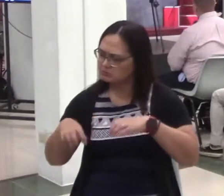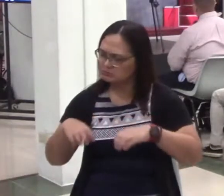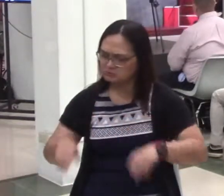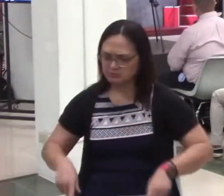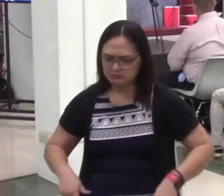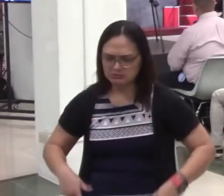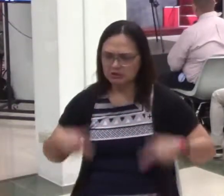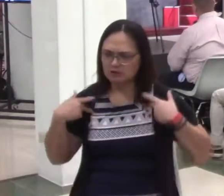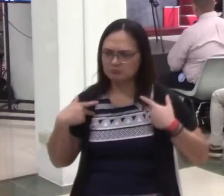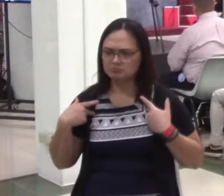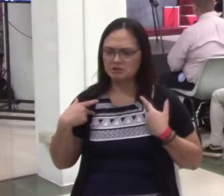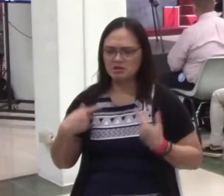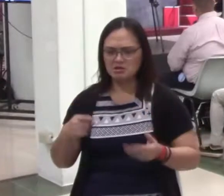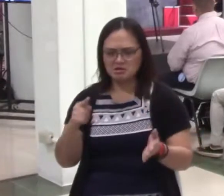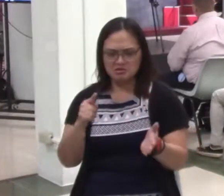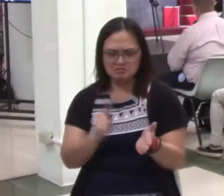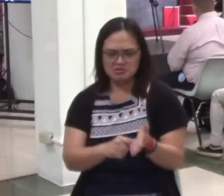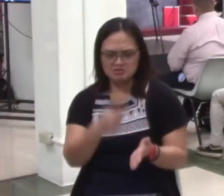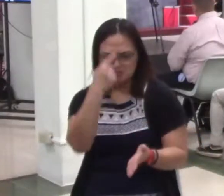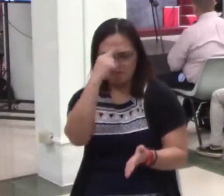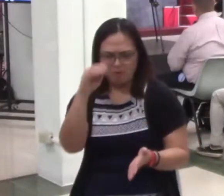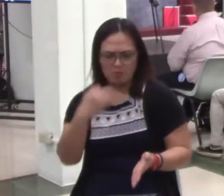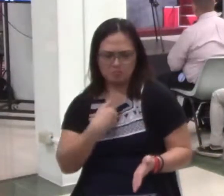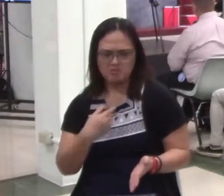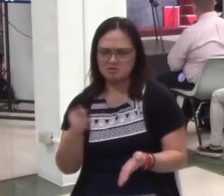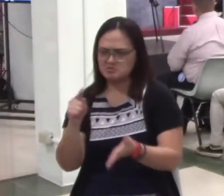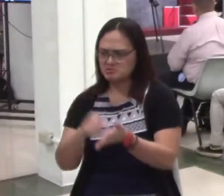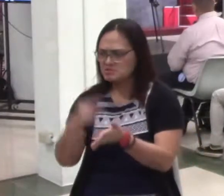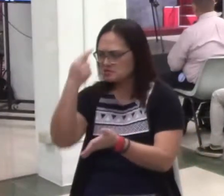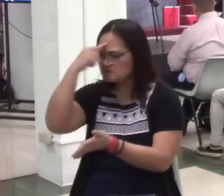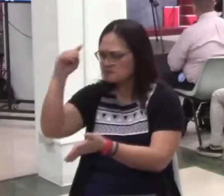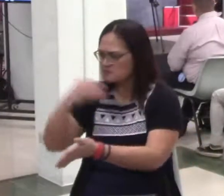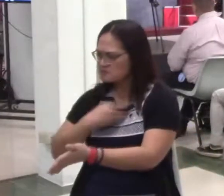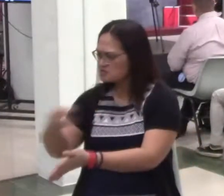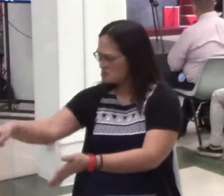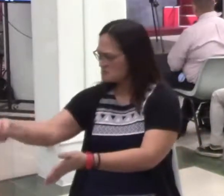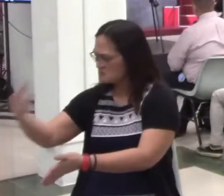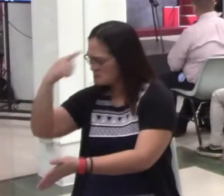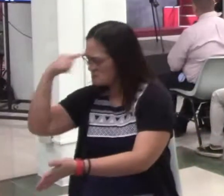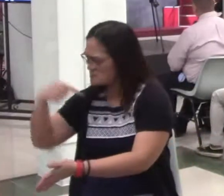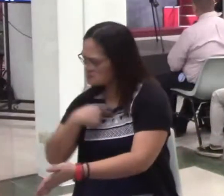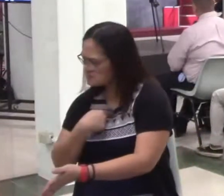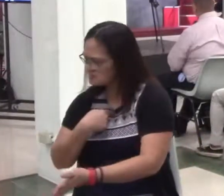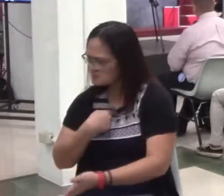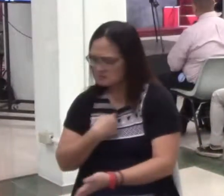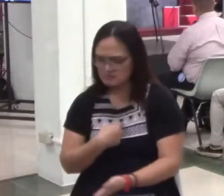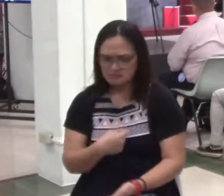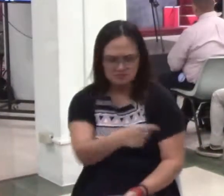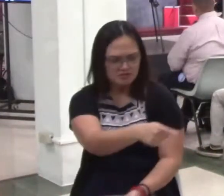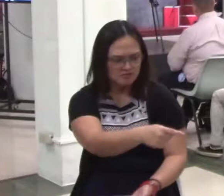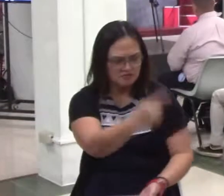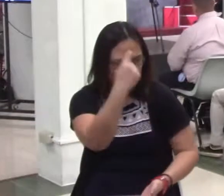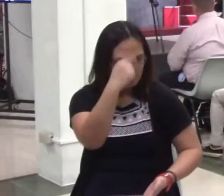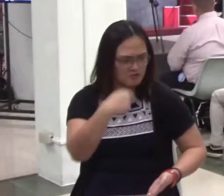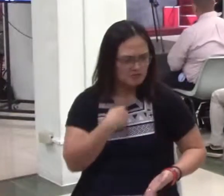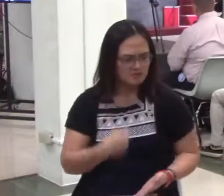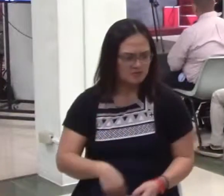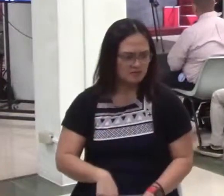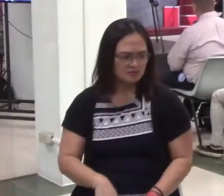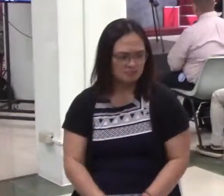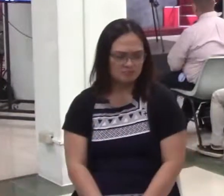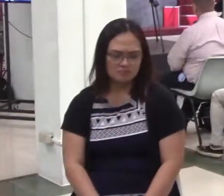karapatan ko, ito, ito, do ito. Saka, didemand natin ang ating karapatan ang nadyo-jopardize